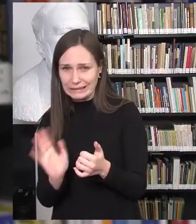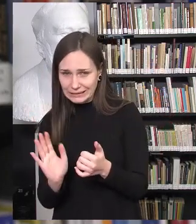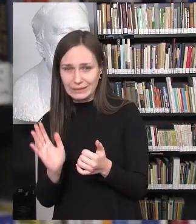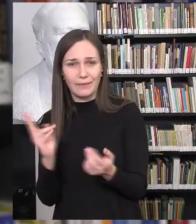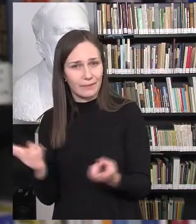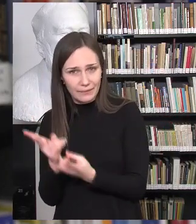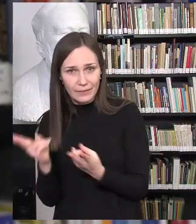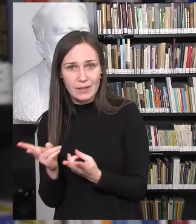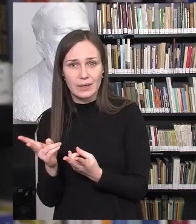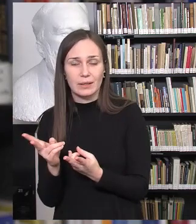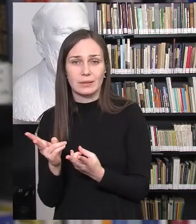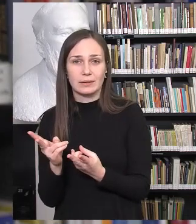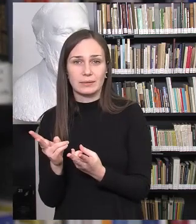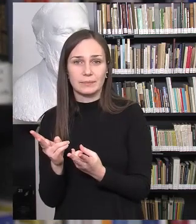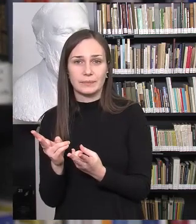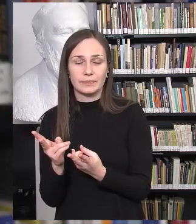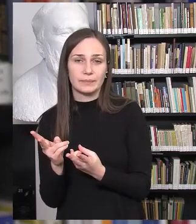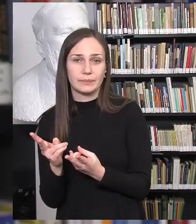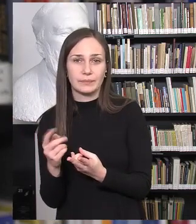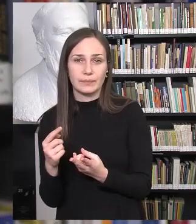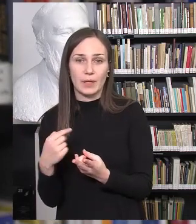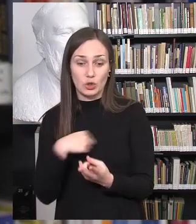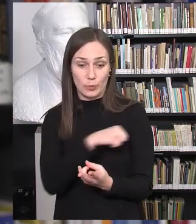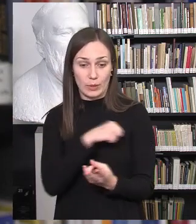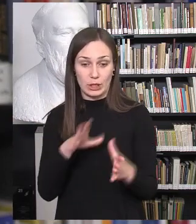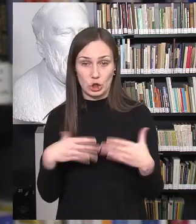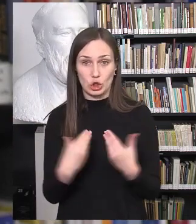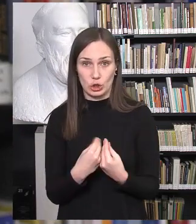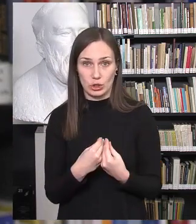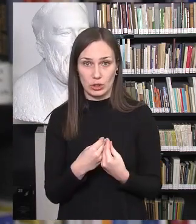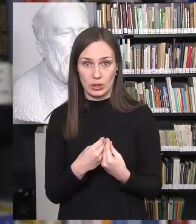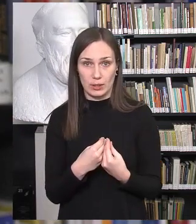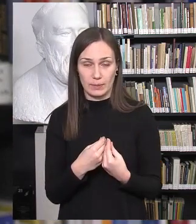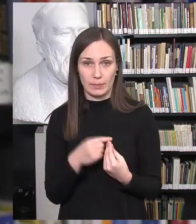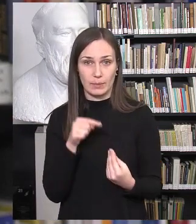kadangi pati šeimoje esu,